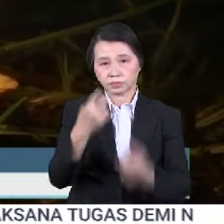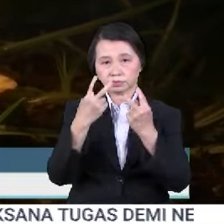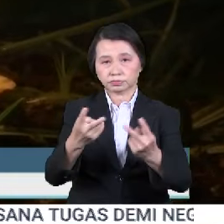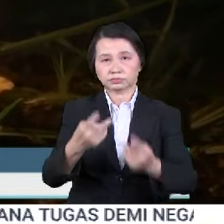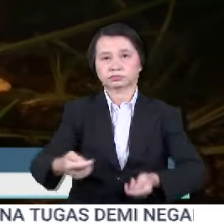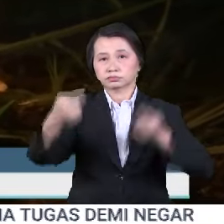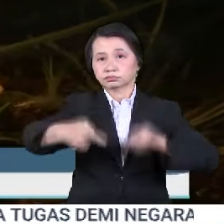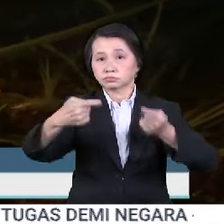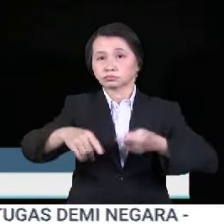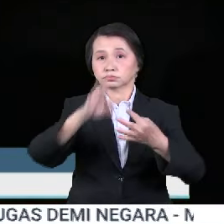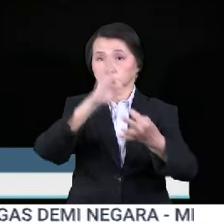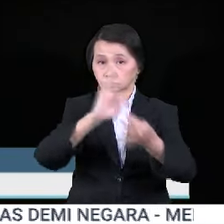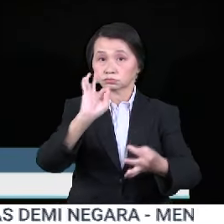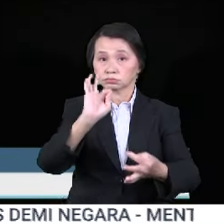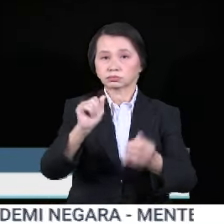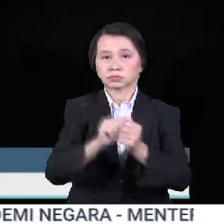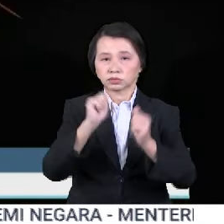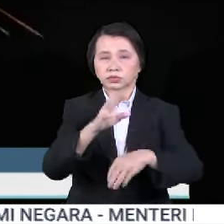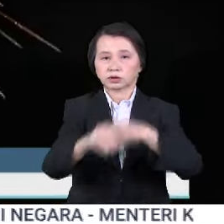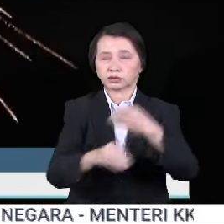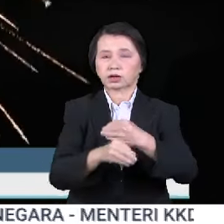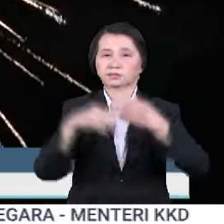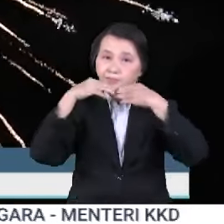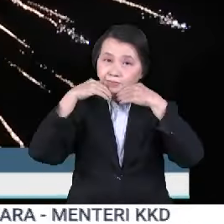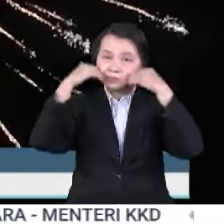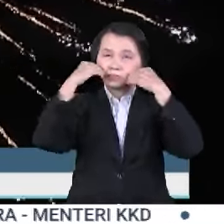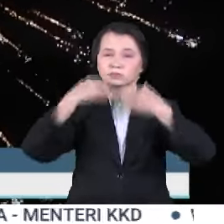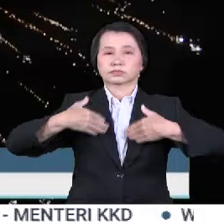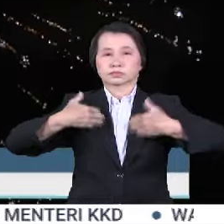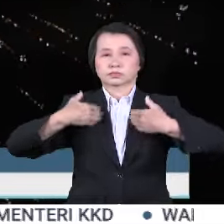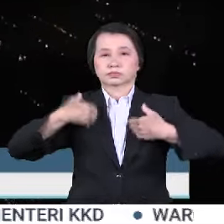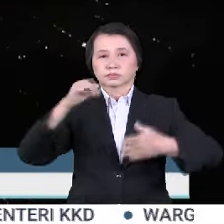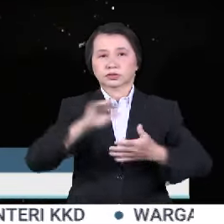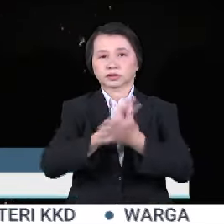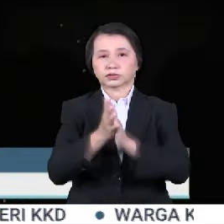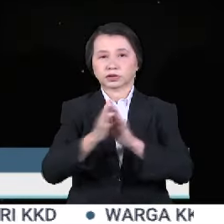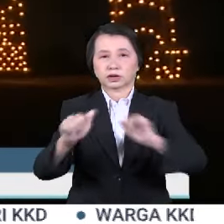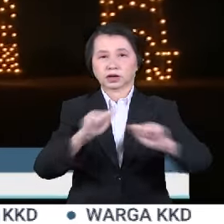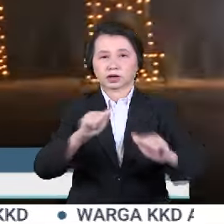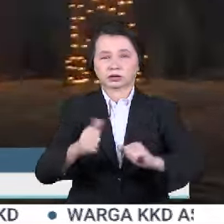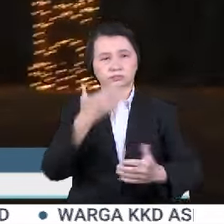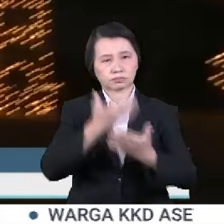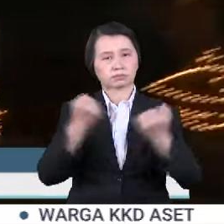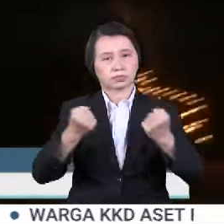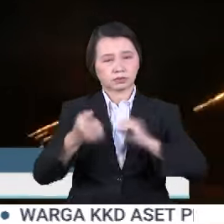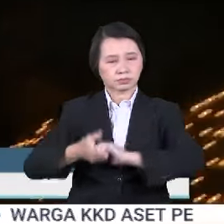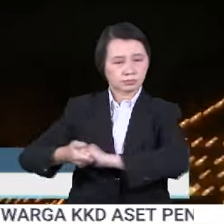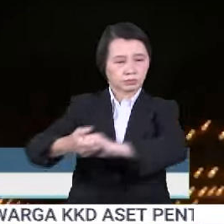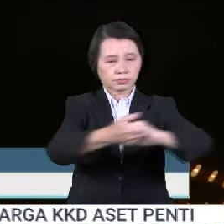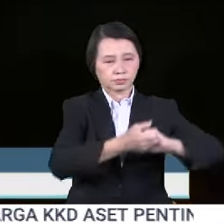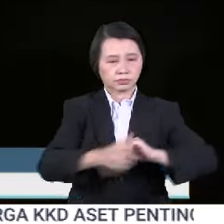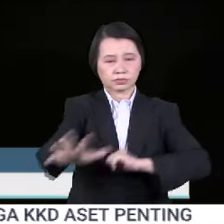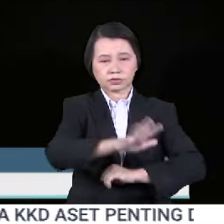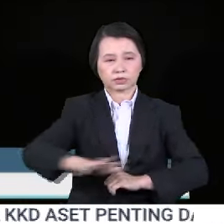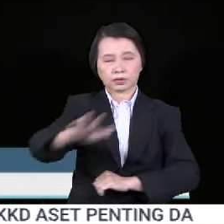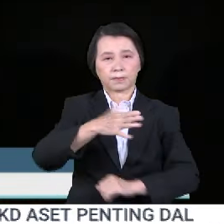amat signifikan, bukan sahaja menambahkan keceriaan Aidilfitri, sekaligus menjadi aktiviti sihat mengukuhkan penglibatan golongan